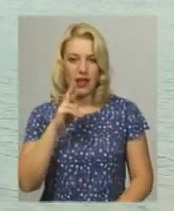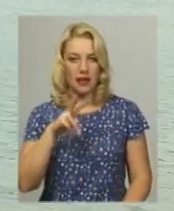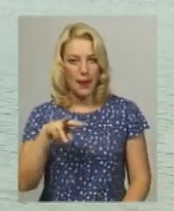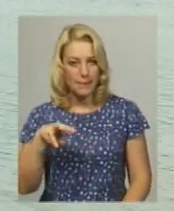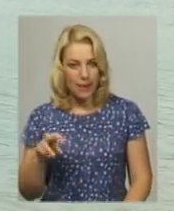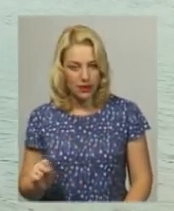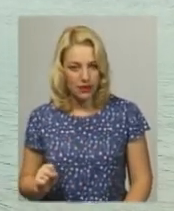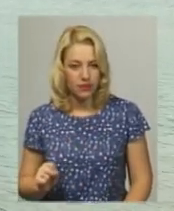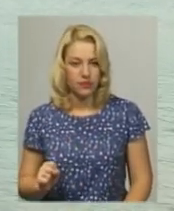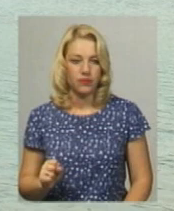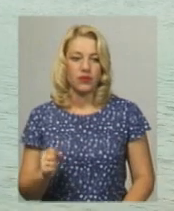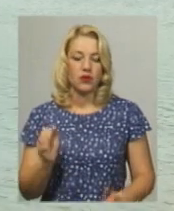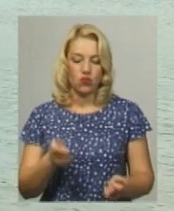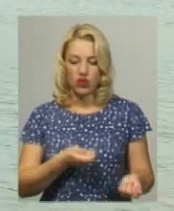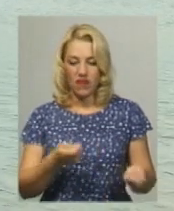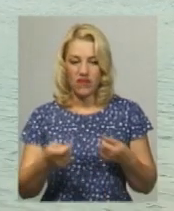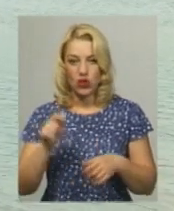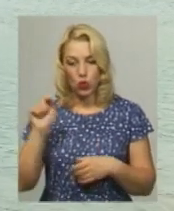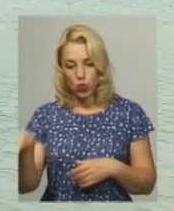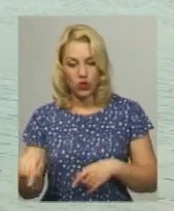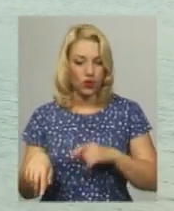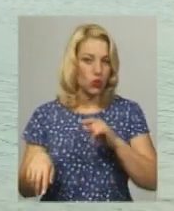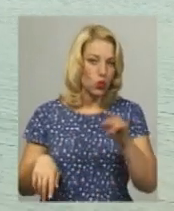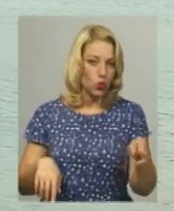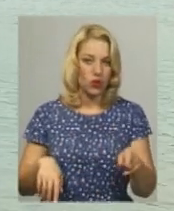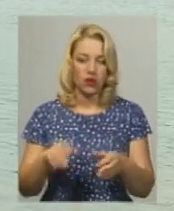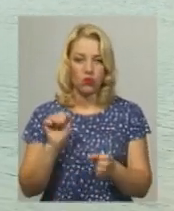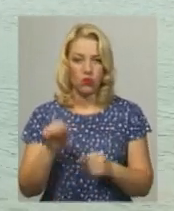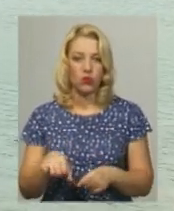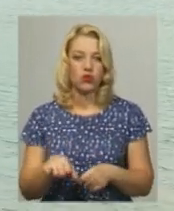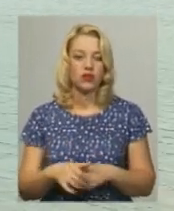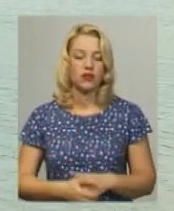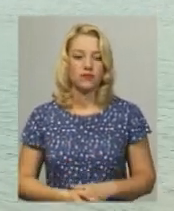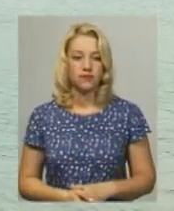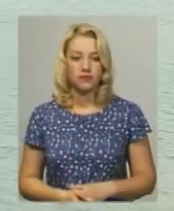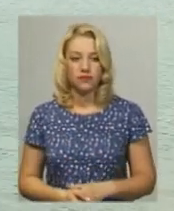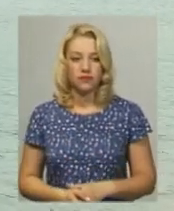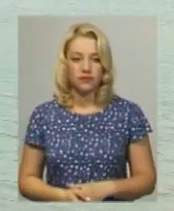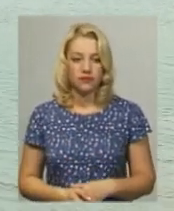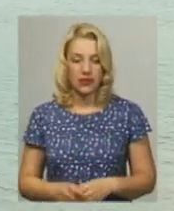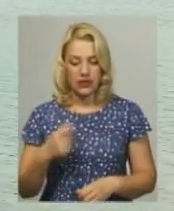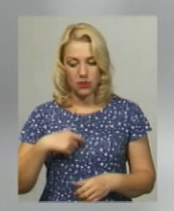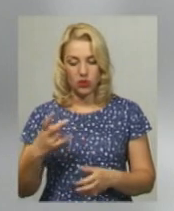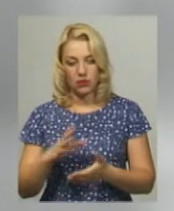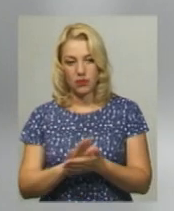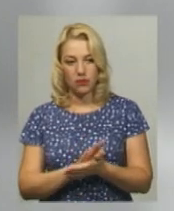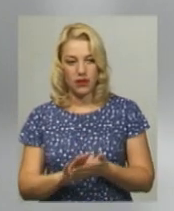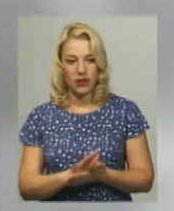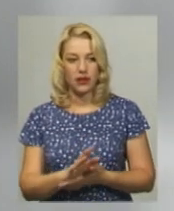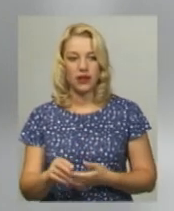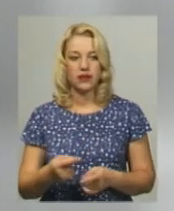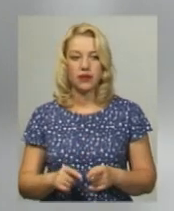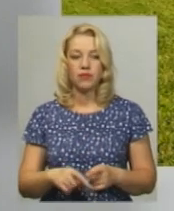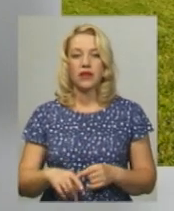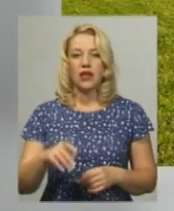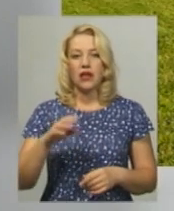нас, можна винести туди, можна винести сюди і якось за собою прибирати. Зарибнюють став,